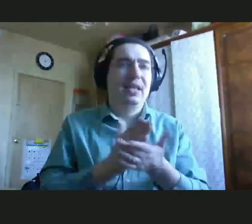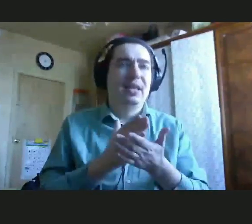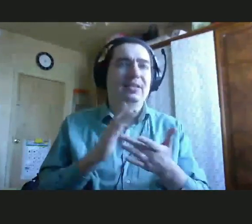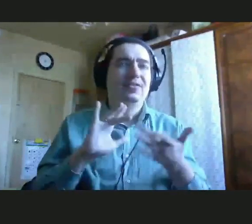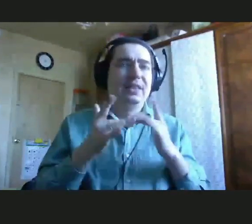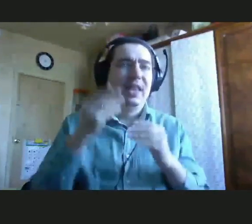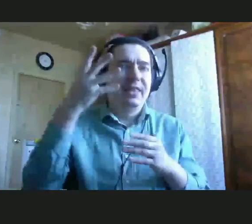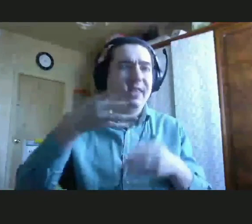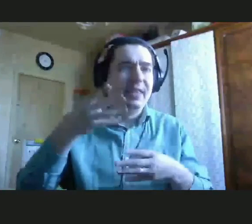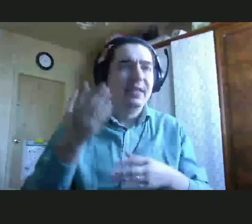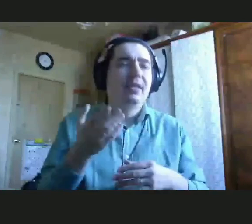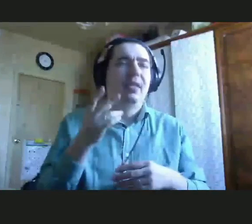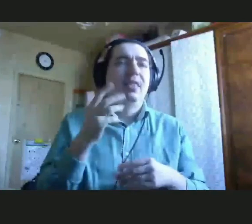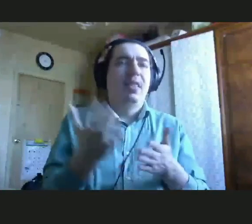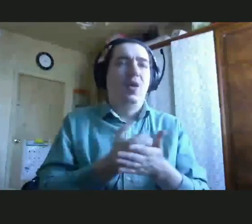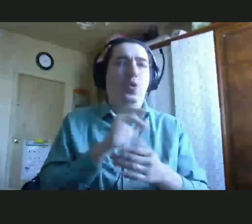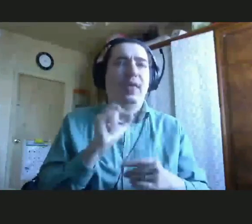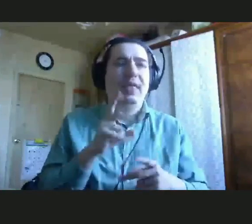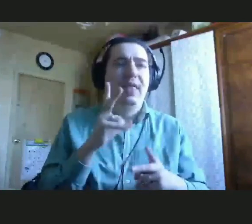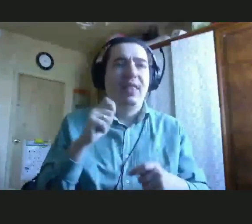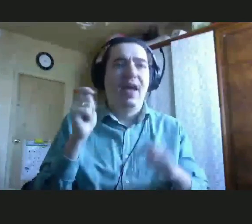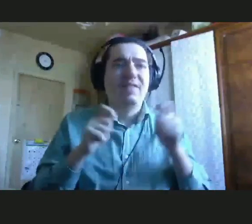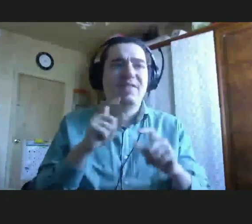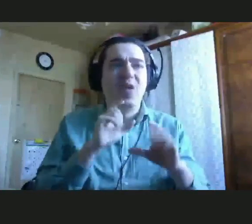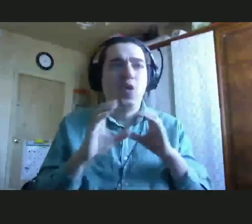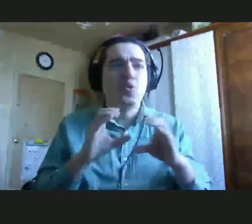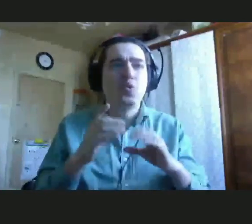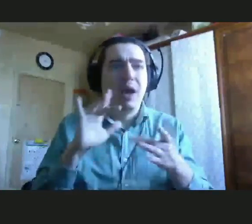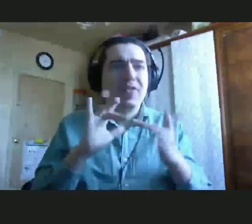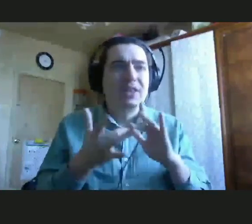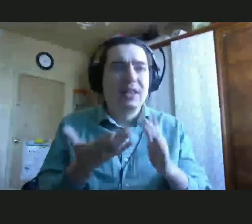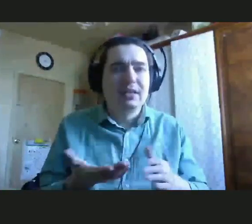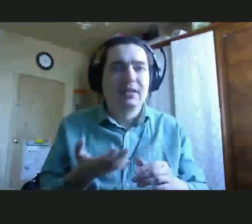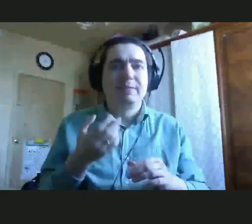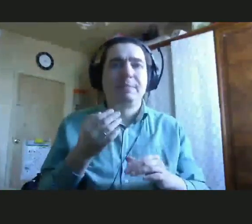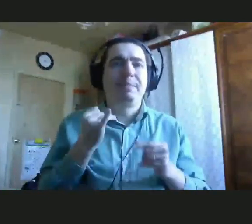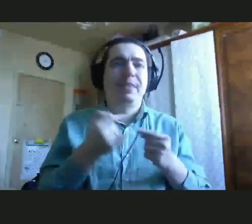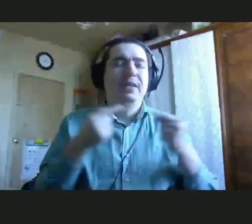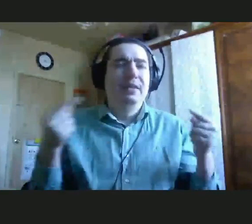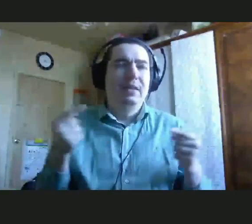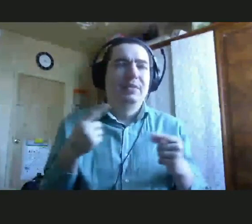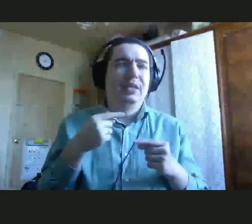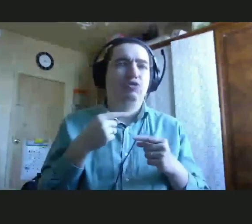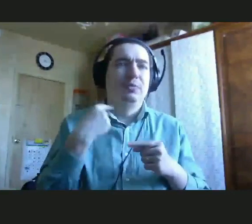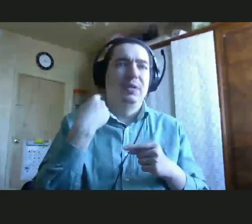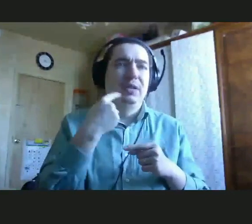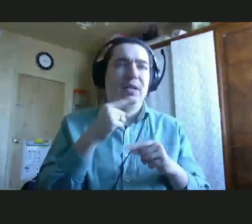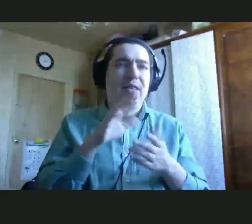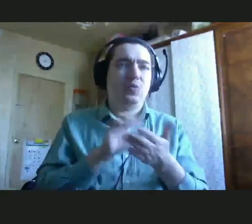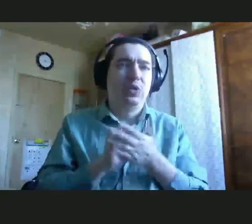форумах, покупают различные небезопасные устройства в надежде, что это поможет развить речь, например, и так далее.